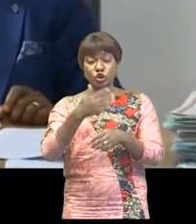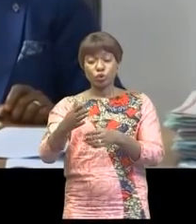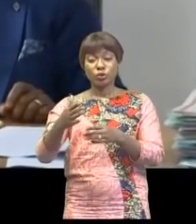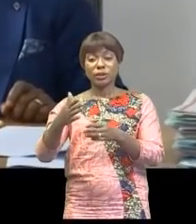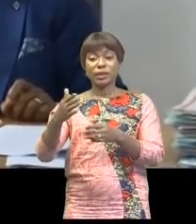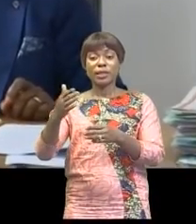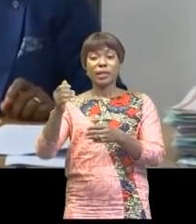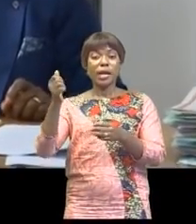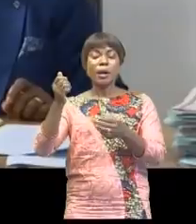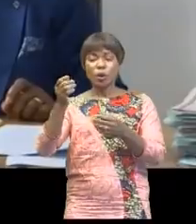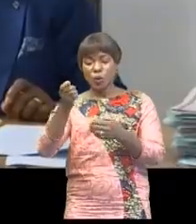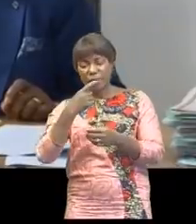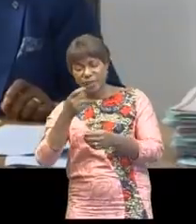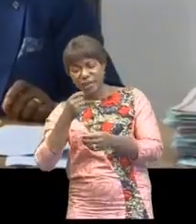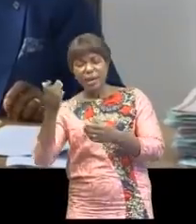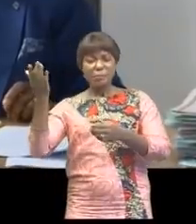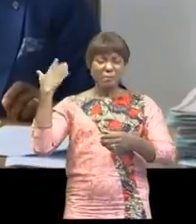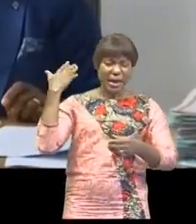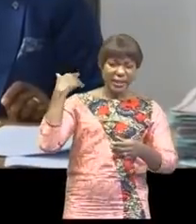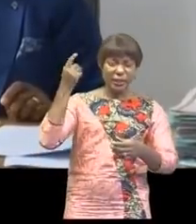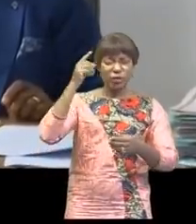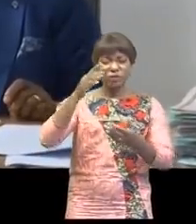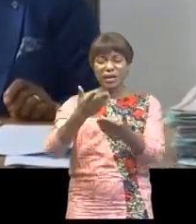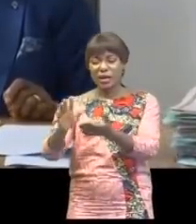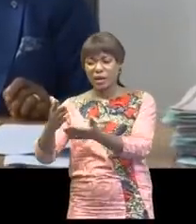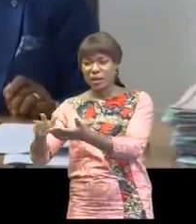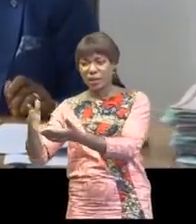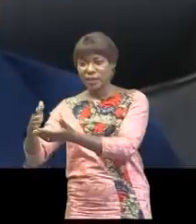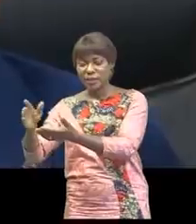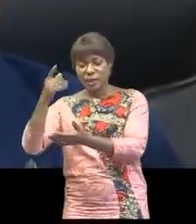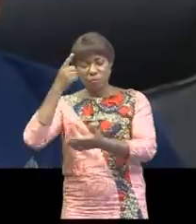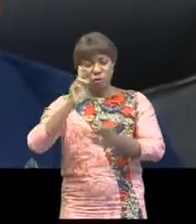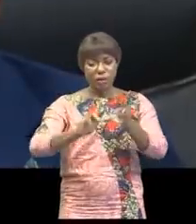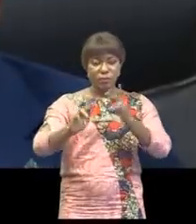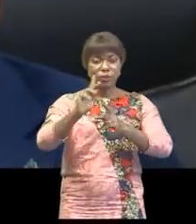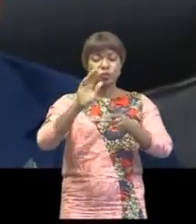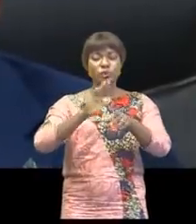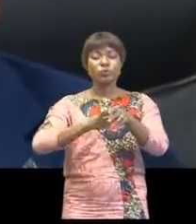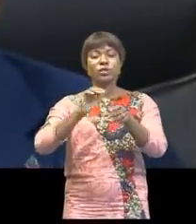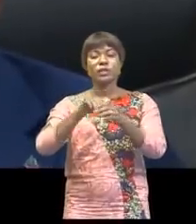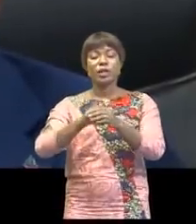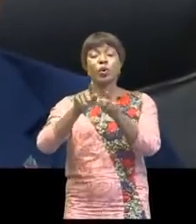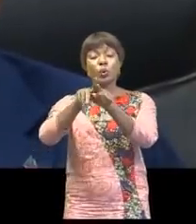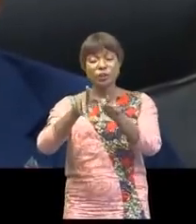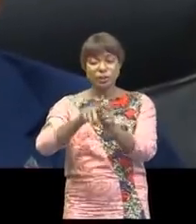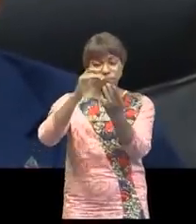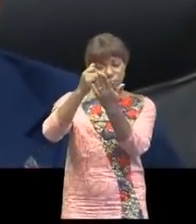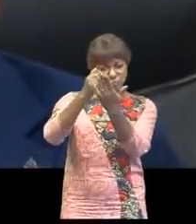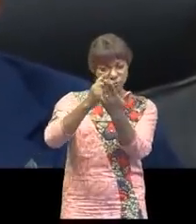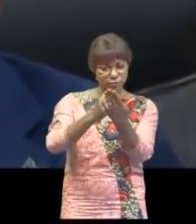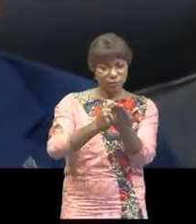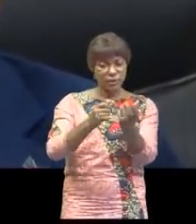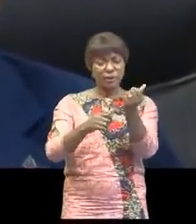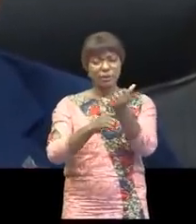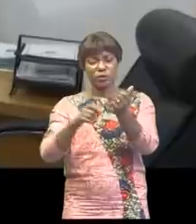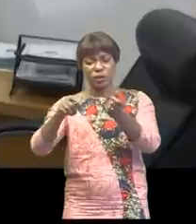d'urgence et de points d'eau en faveur de populations touchées, la poursuite de l'identification de toutes les aires